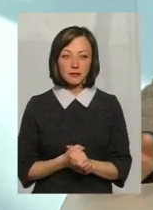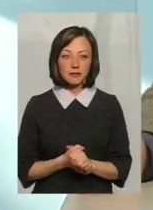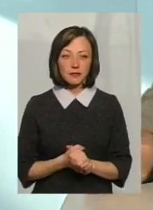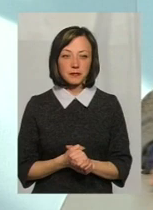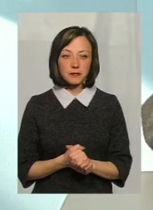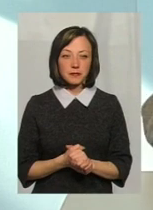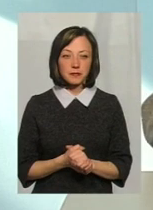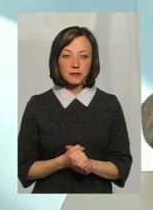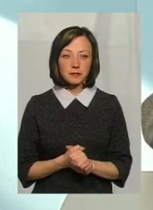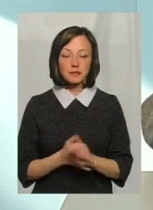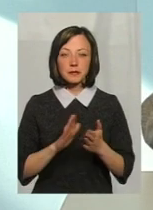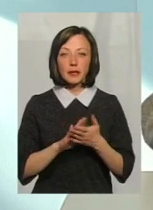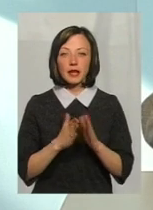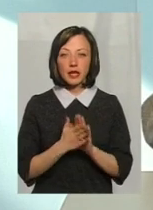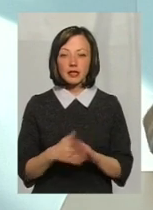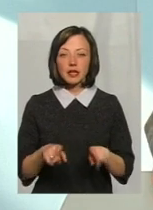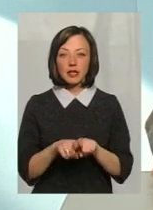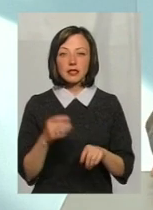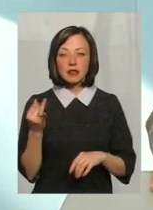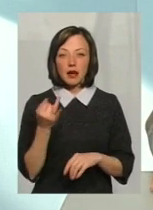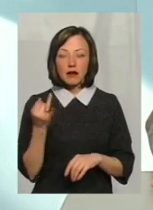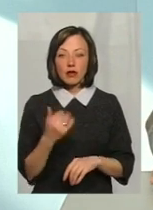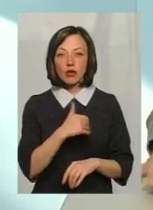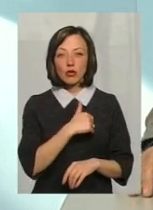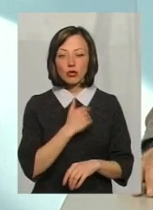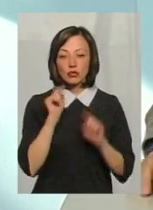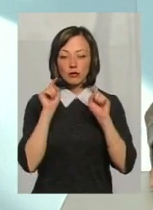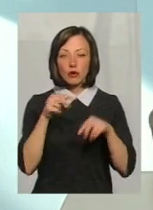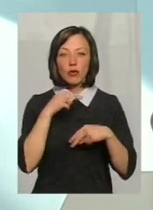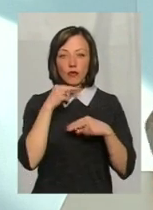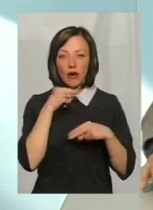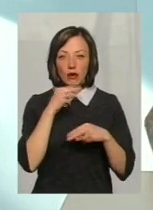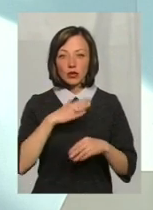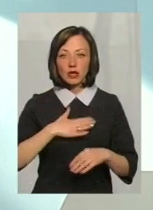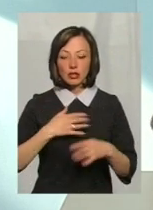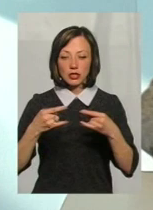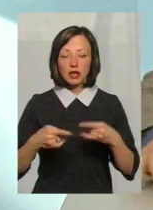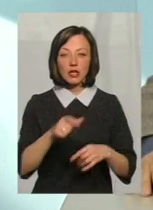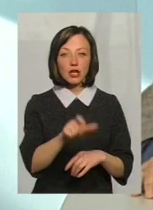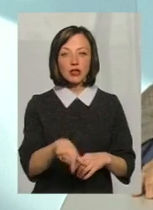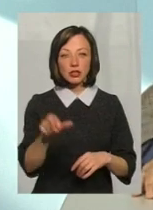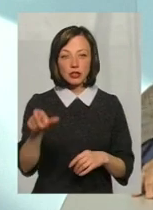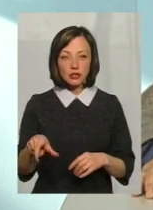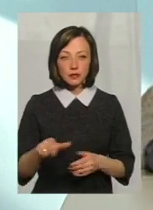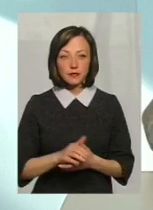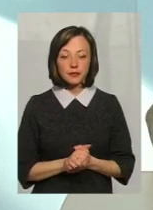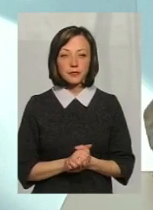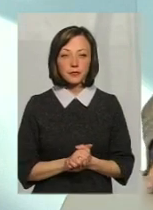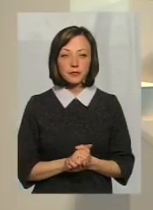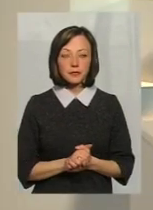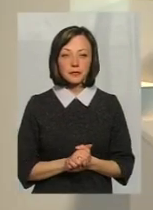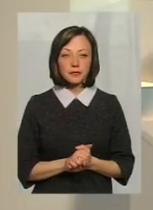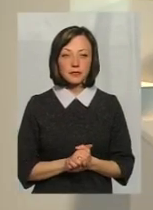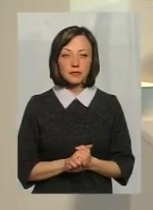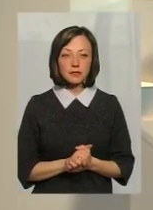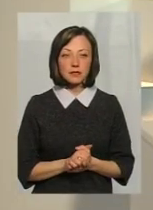далі. Тобто, ситуація склалась цікаво, я хочу загострити увагу наших телеглядачів,